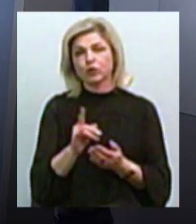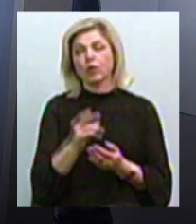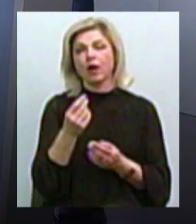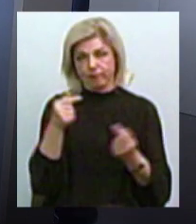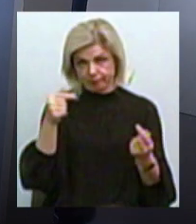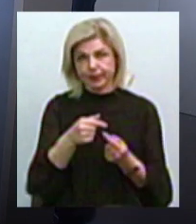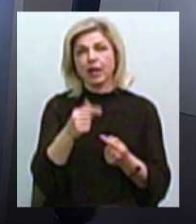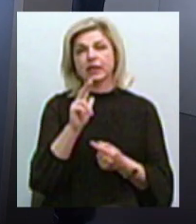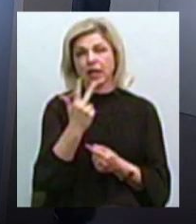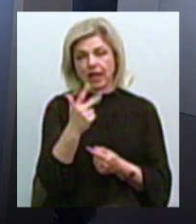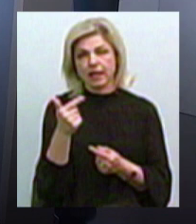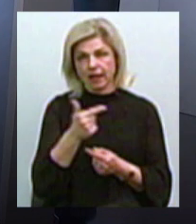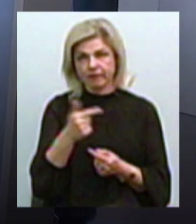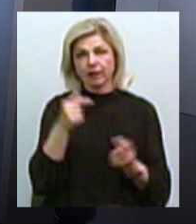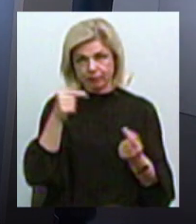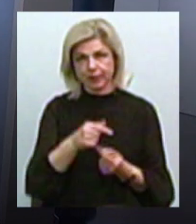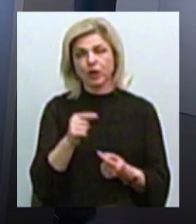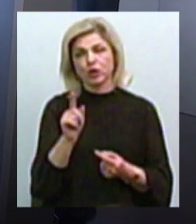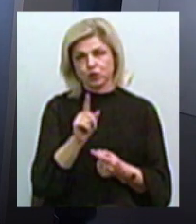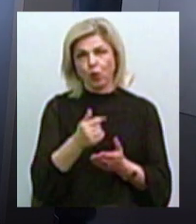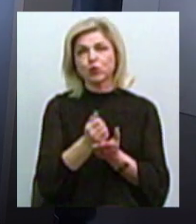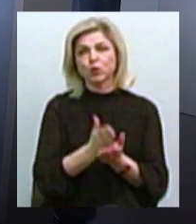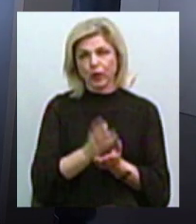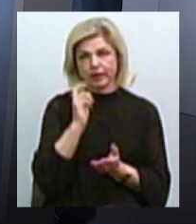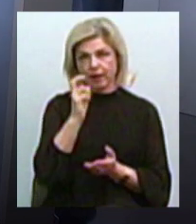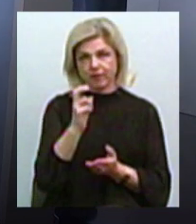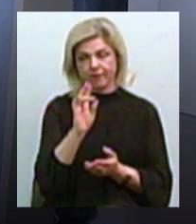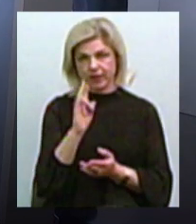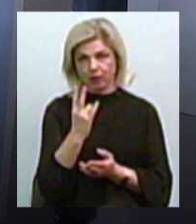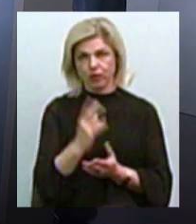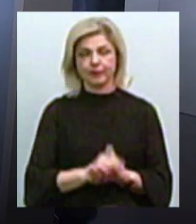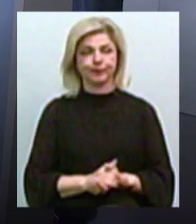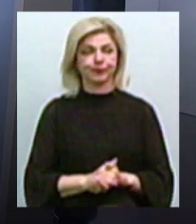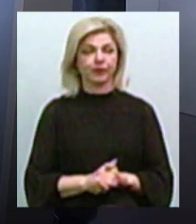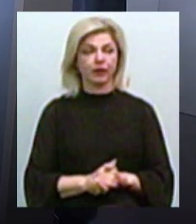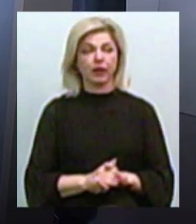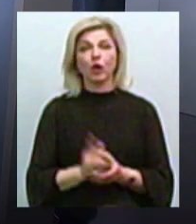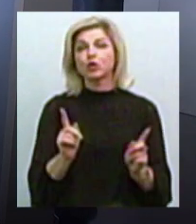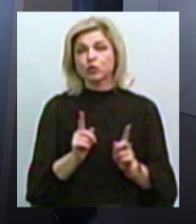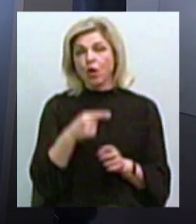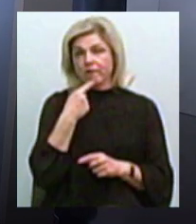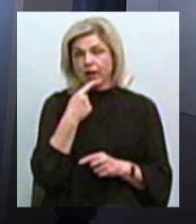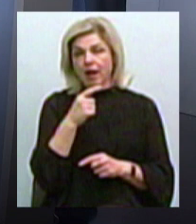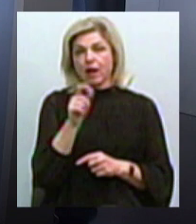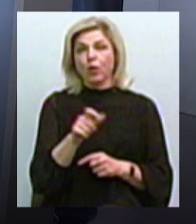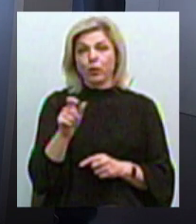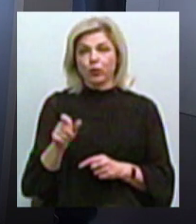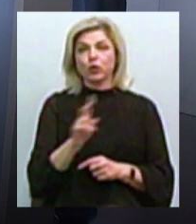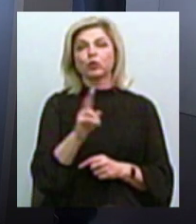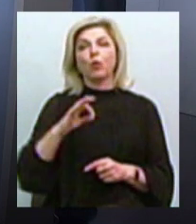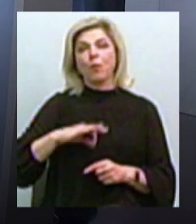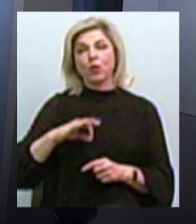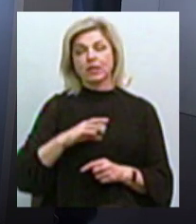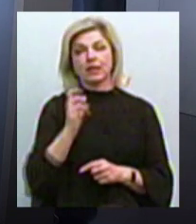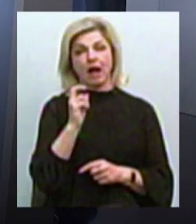електротранспорті? Ну, якщо те, що ми почули, що нам говорили пассажири, які пользуються трамваями,